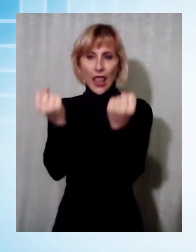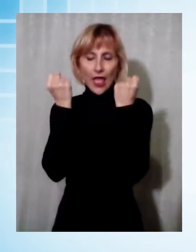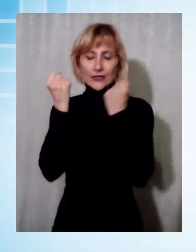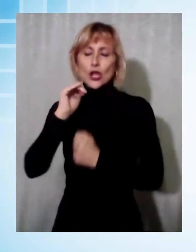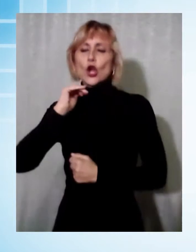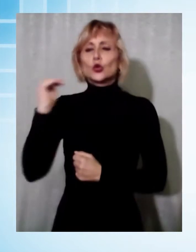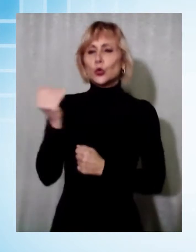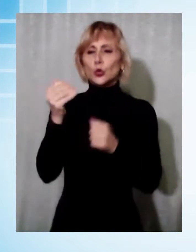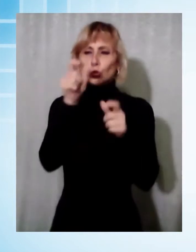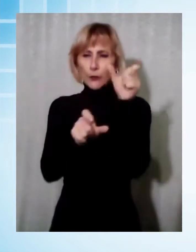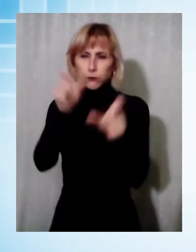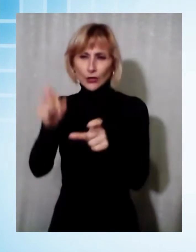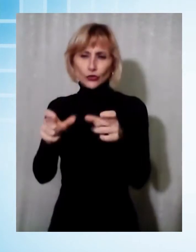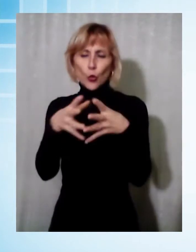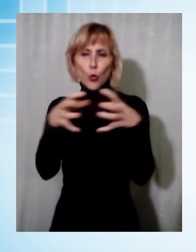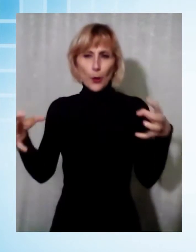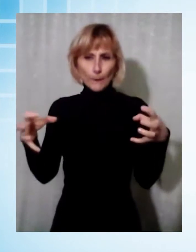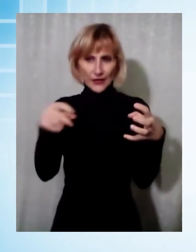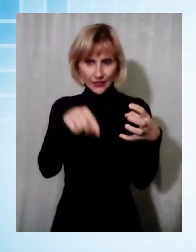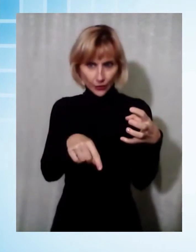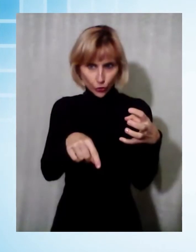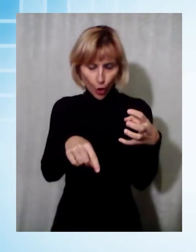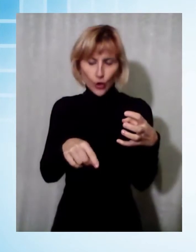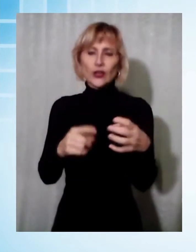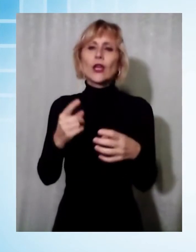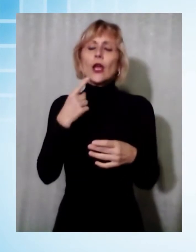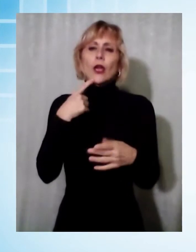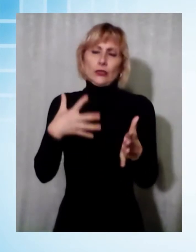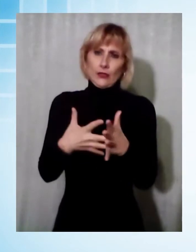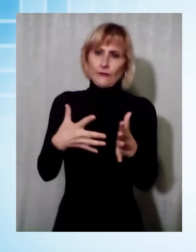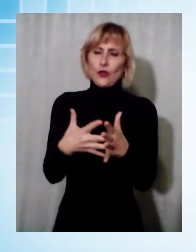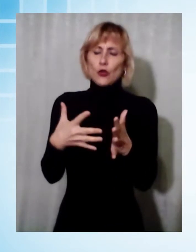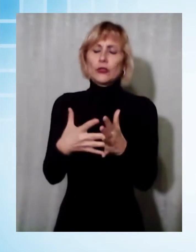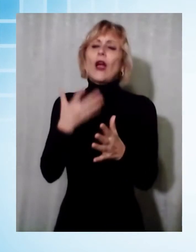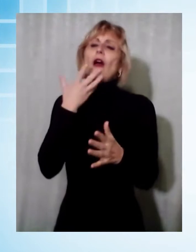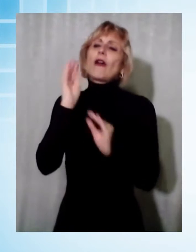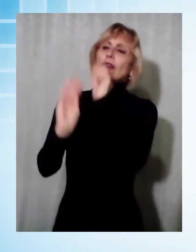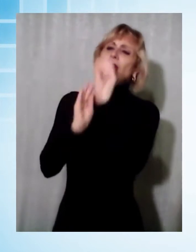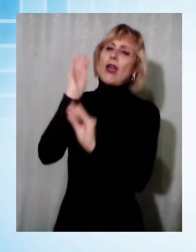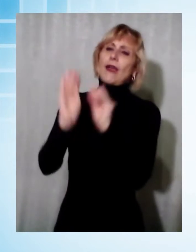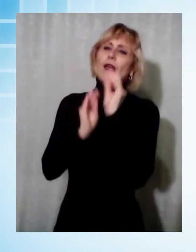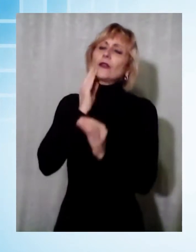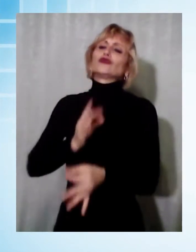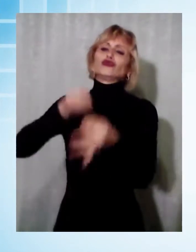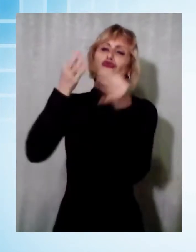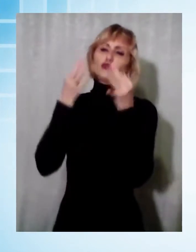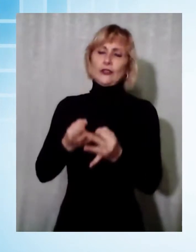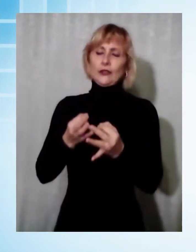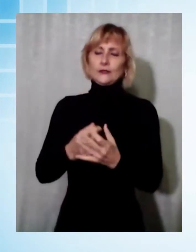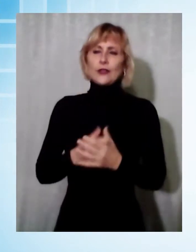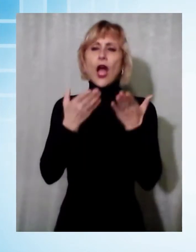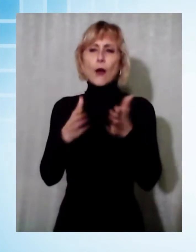della pandemia e che chiedono certezze sulle riaperture e sui ristori. Sicurezza e il lavoro possono